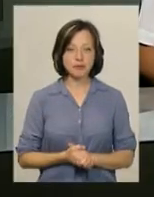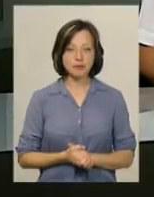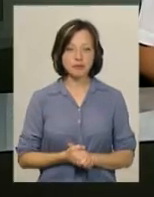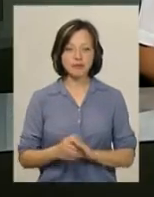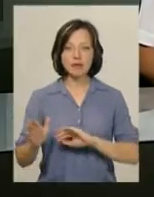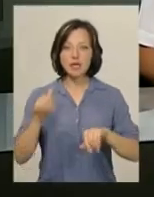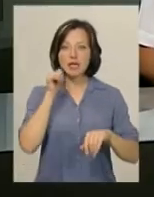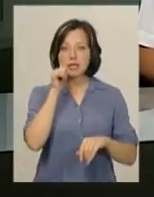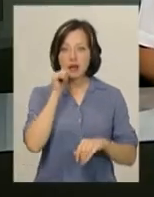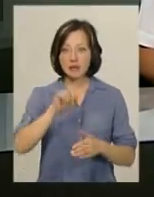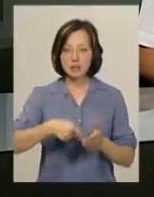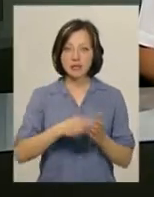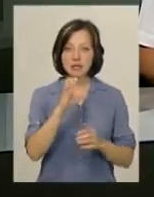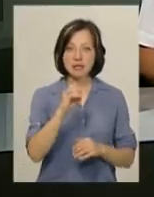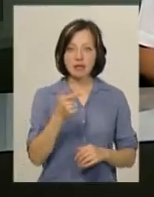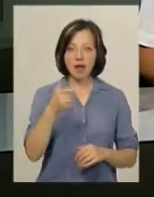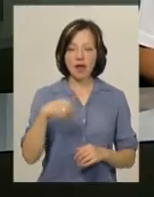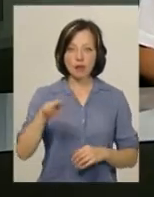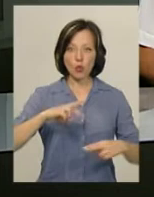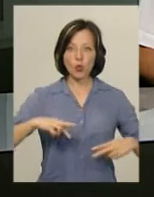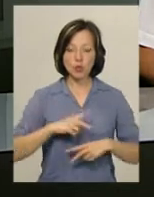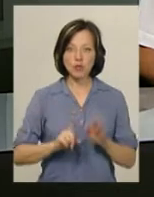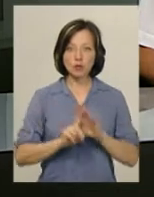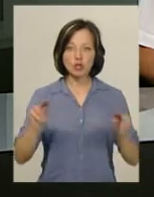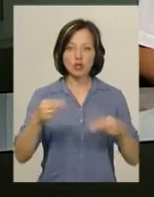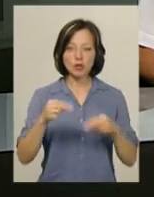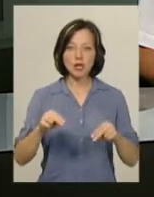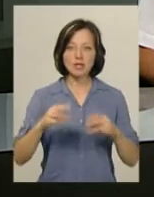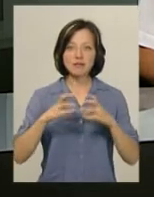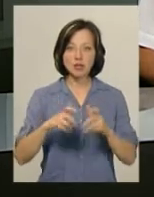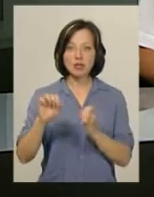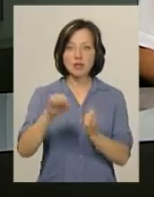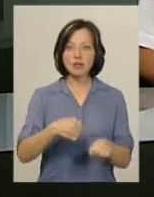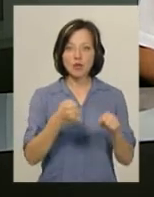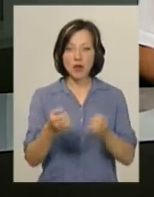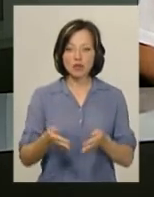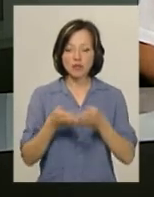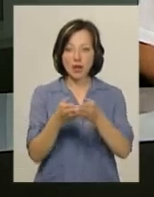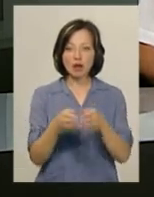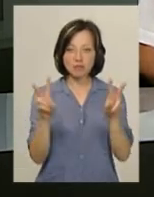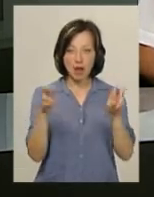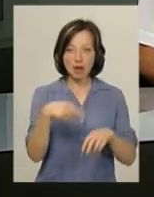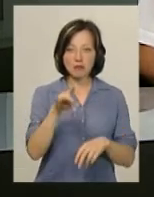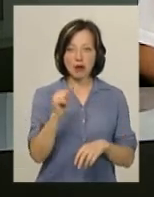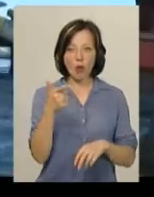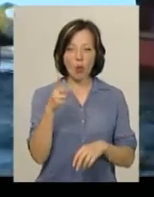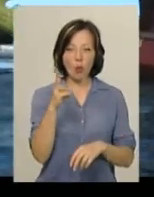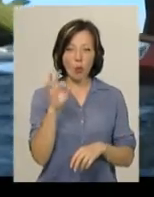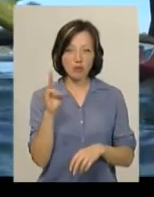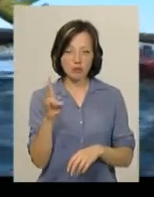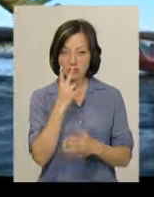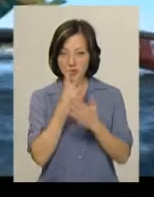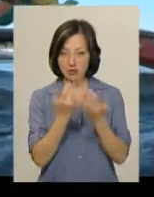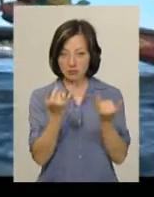Завтра в місті Сегет в Угорщині стартує клубний чемпіонат світу з висловання на човнах «Дракон». Як виглядає такий човен,